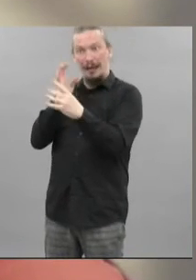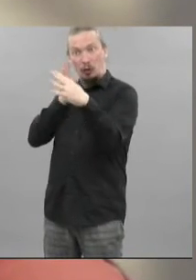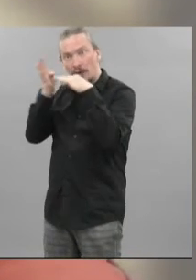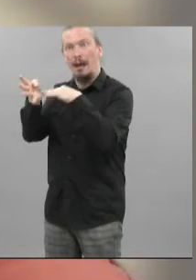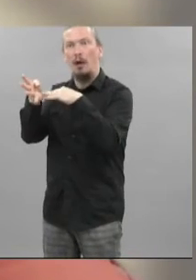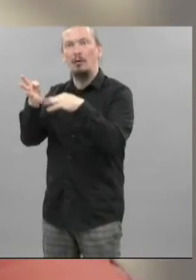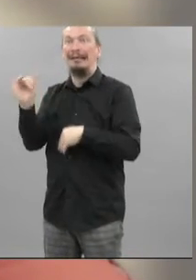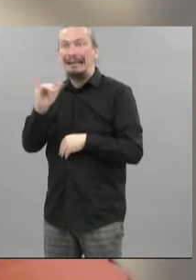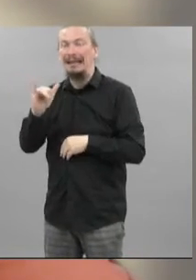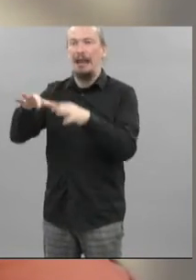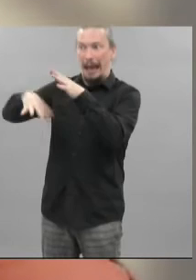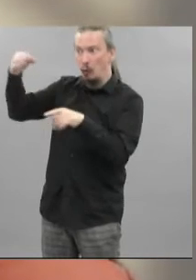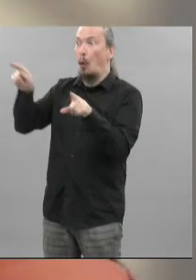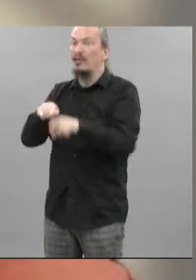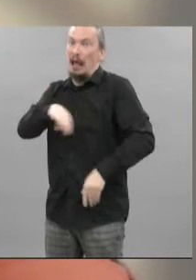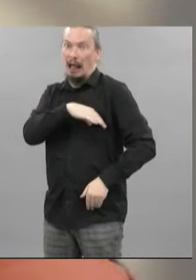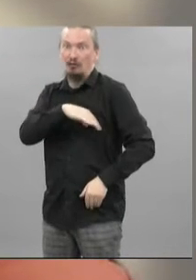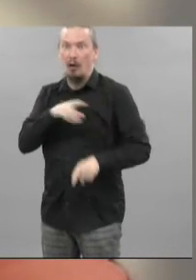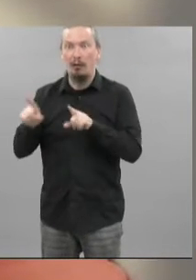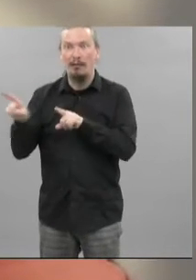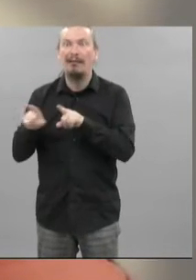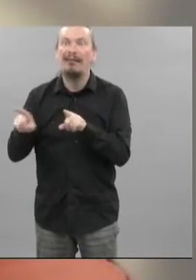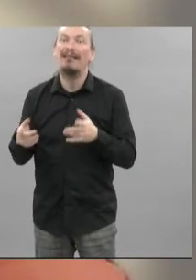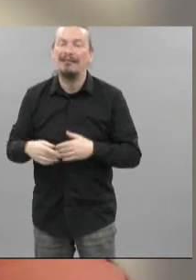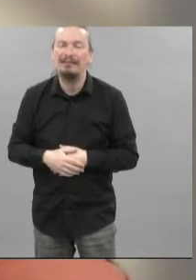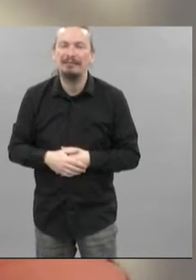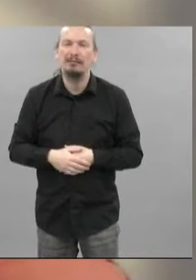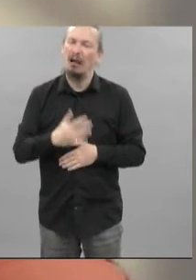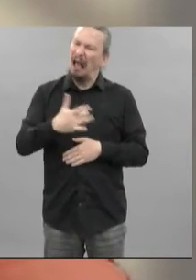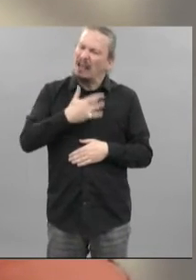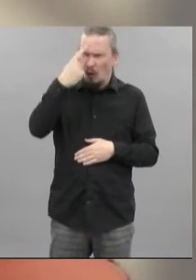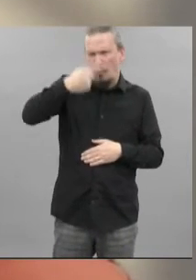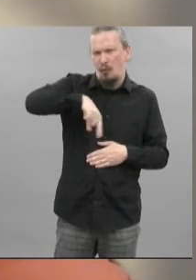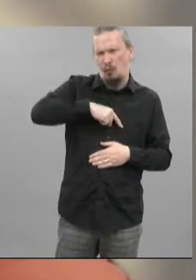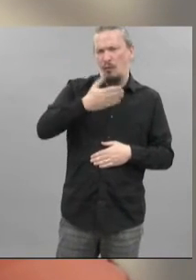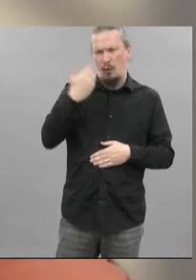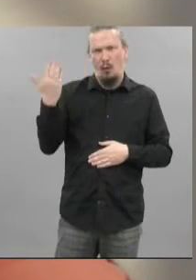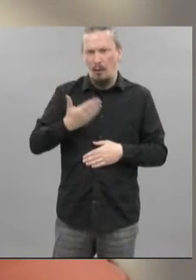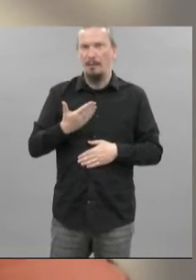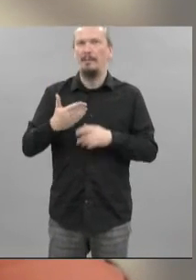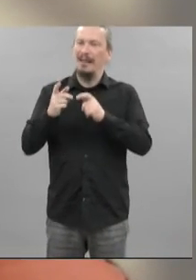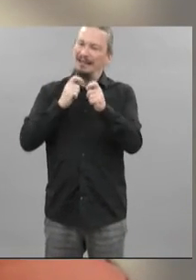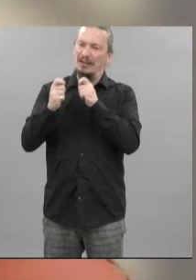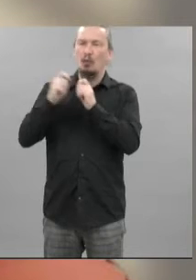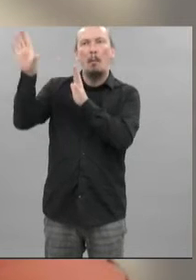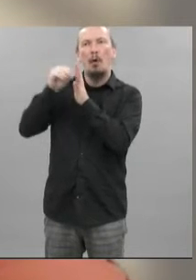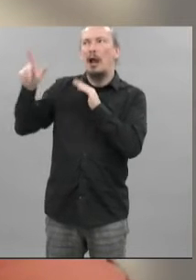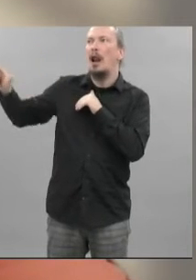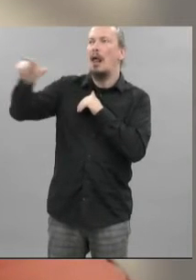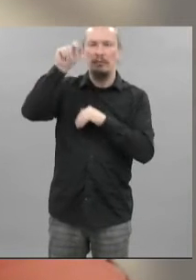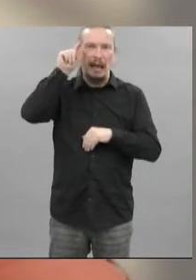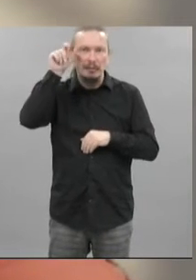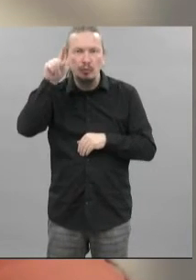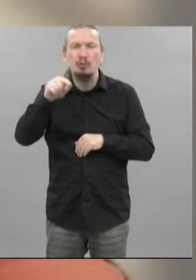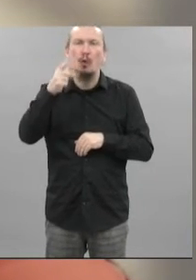bien des agents que des élus. Il aurait été aussi intéressant de notre point de vue de discuter de différents modèles existants Strasbourg,